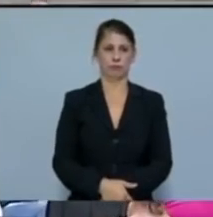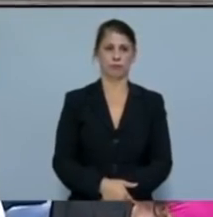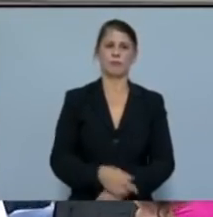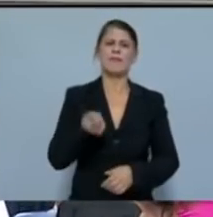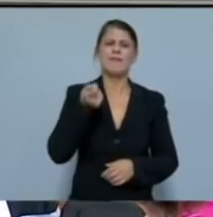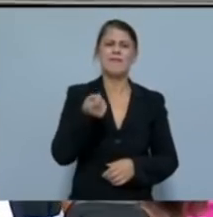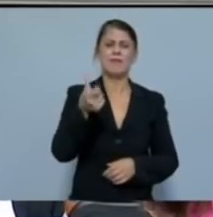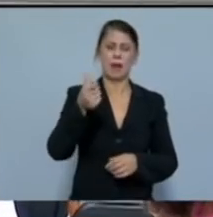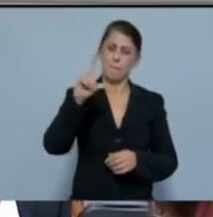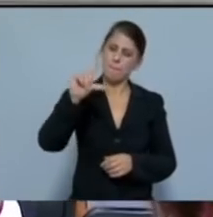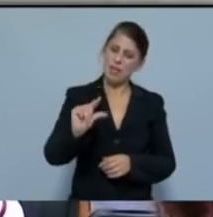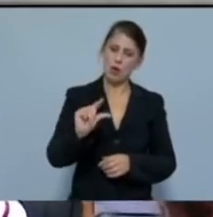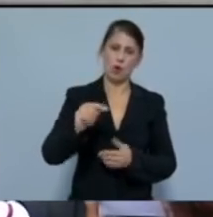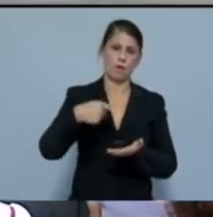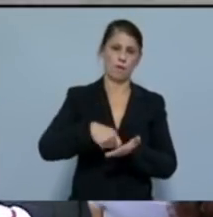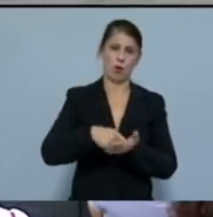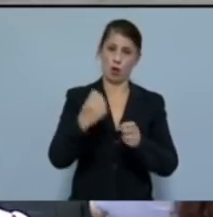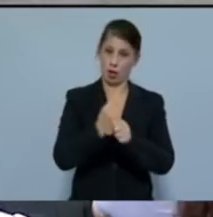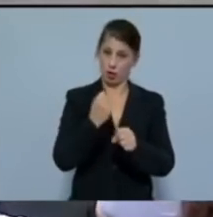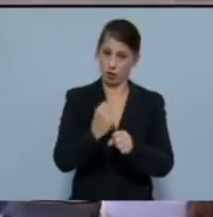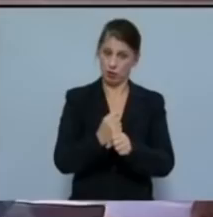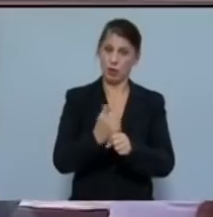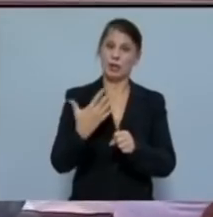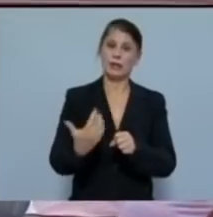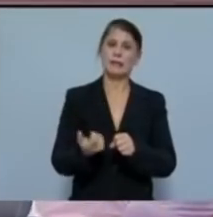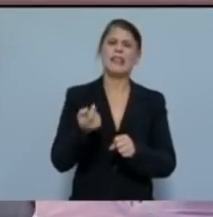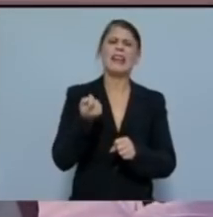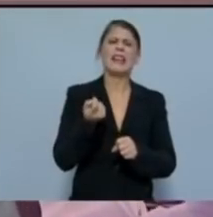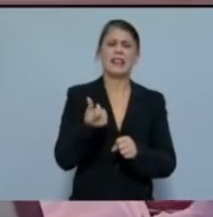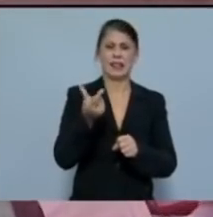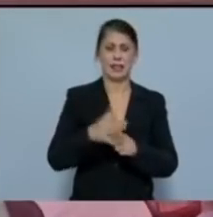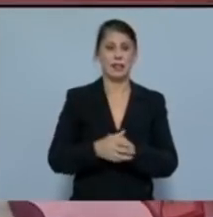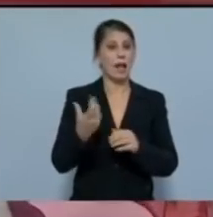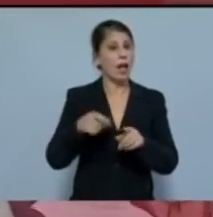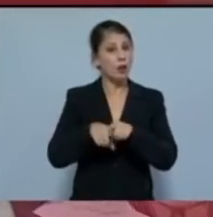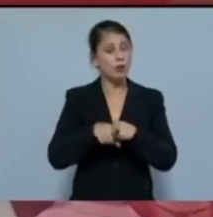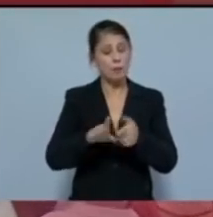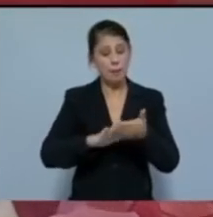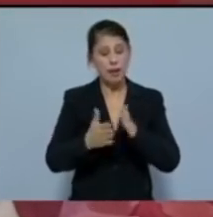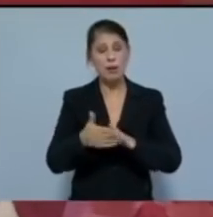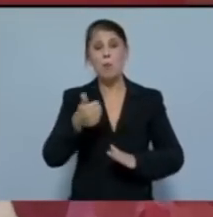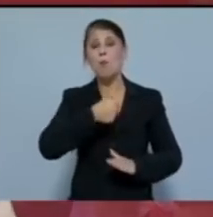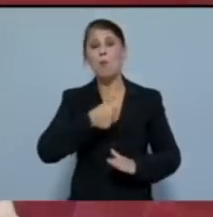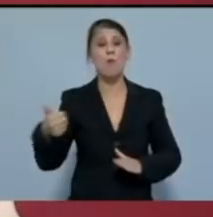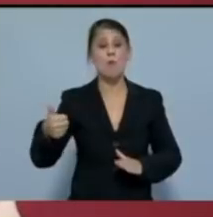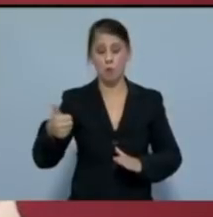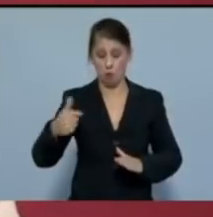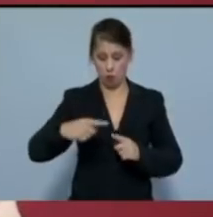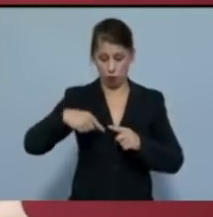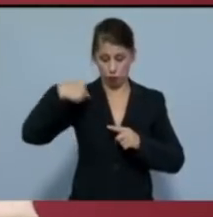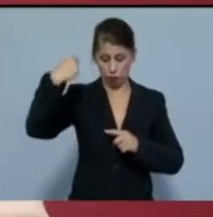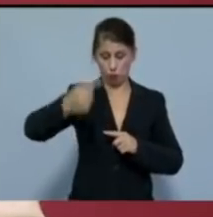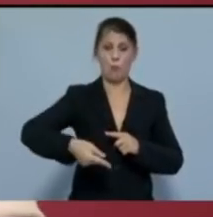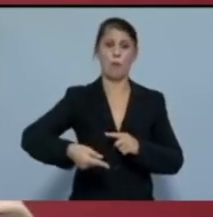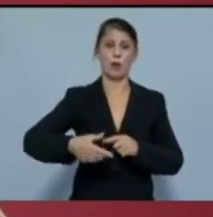μειώσεις φόρων για τους εργαζόμενους είναι ισχνές και αφορούν πρακτικά μόνο το επόμενο έτος,